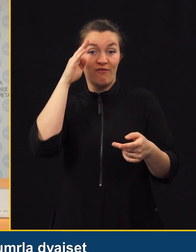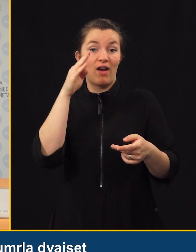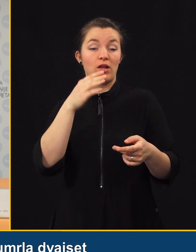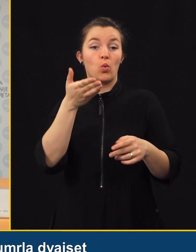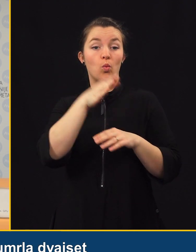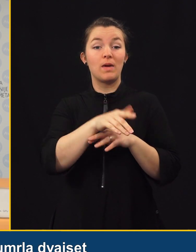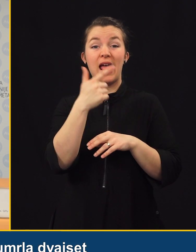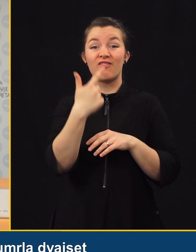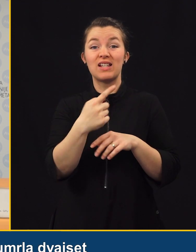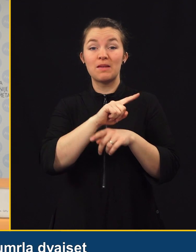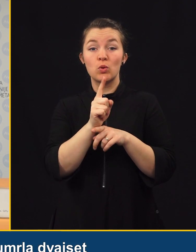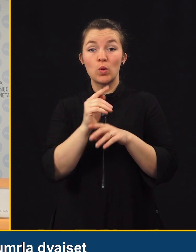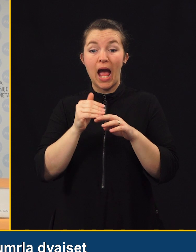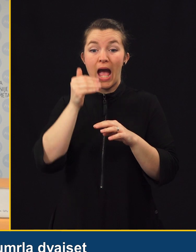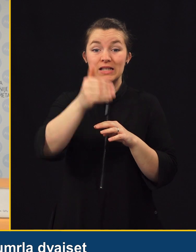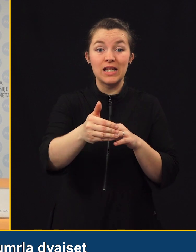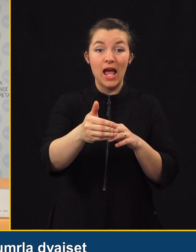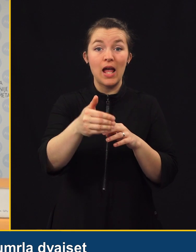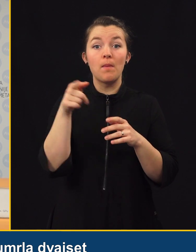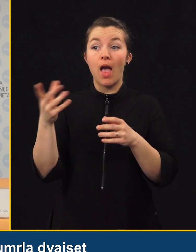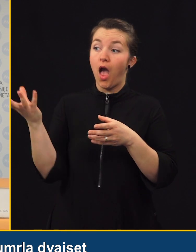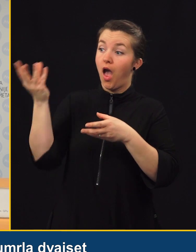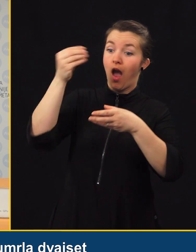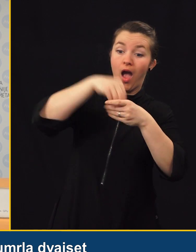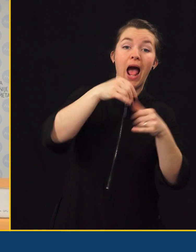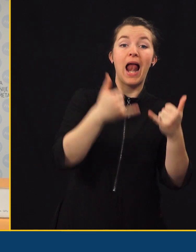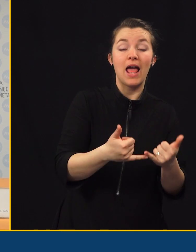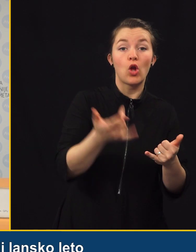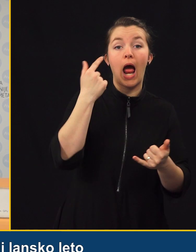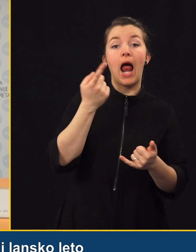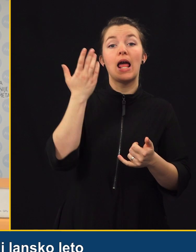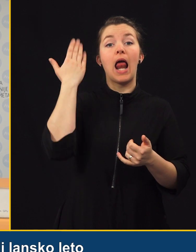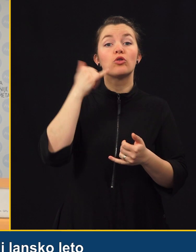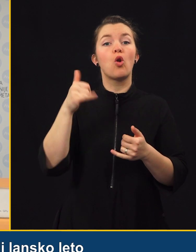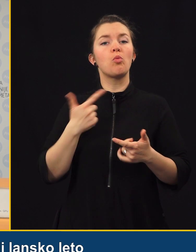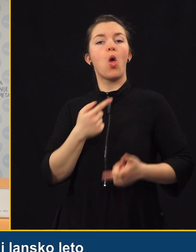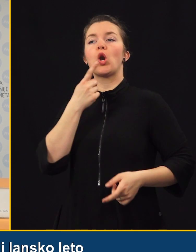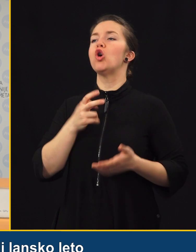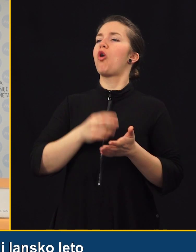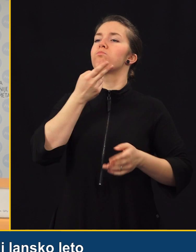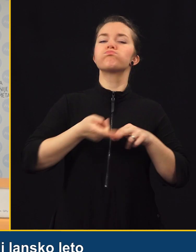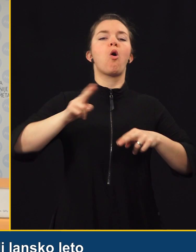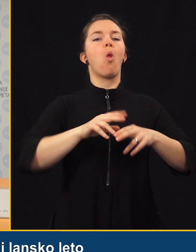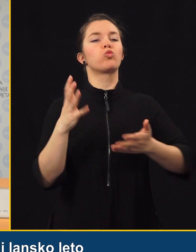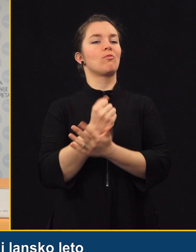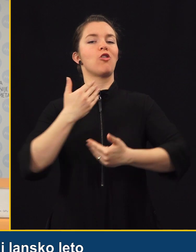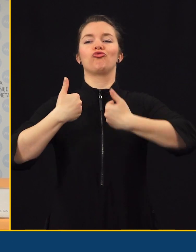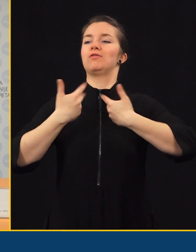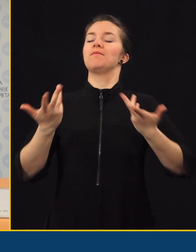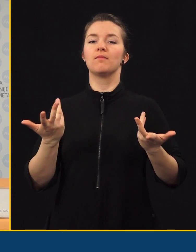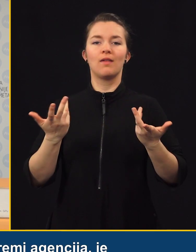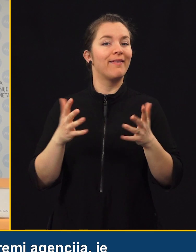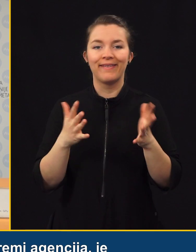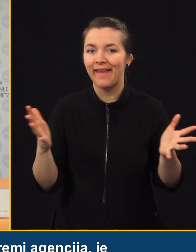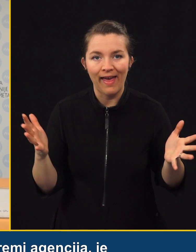umrla 20 minut kasnej, pa bi se to pisalo v letošnjo novo reto, a bi pa lahko rekli, da smo v lansko leto še bolj uspešni. Ne, se pravi,